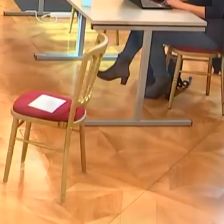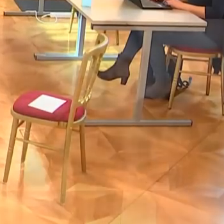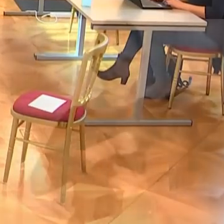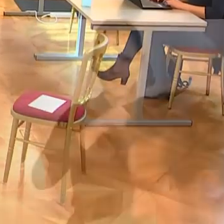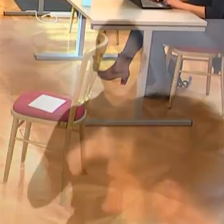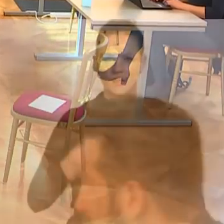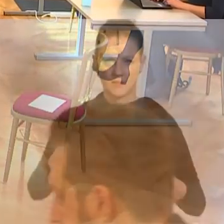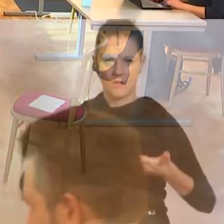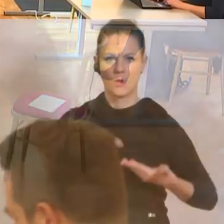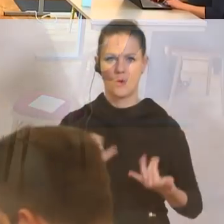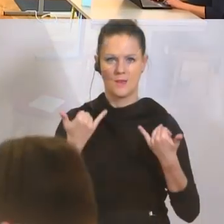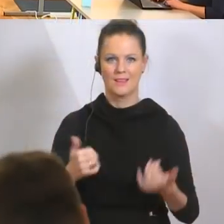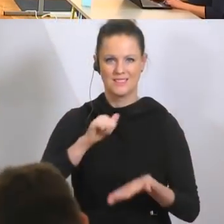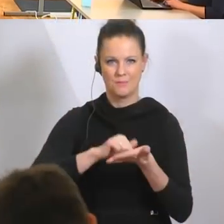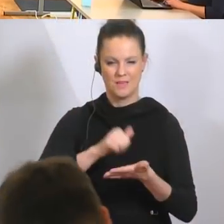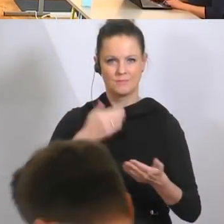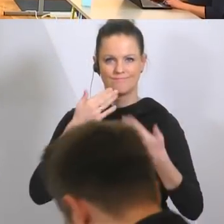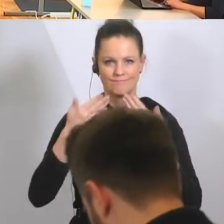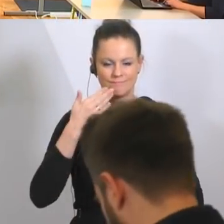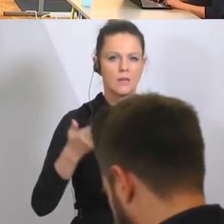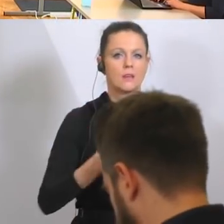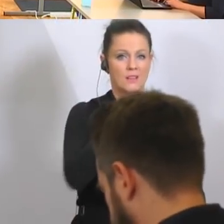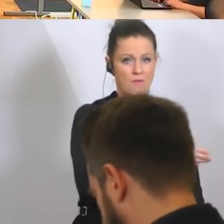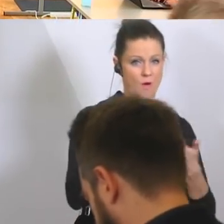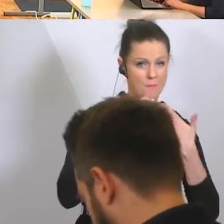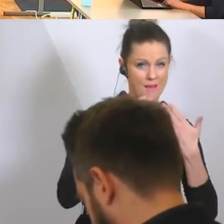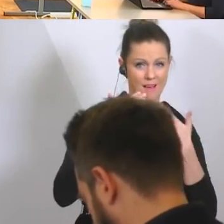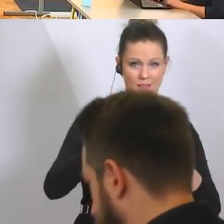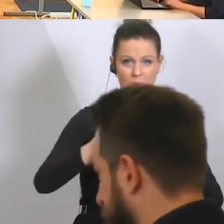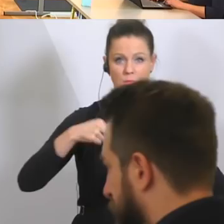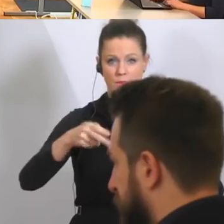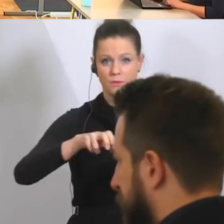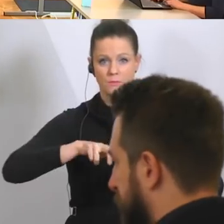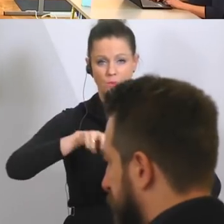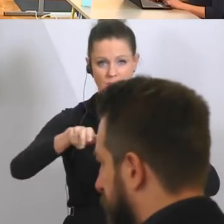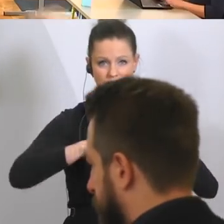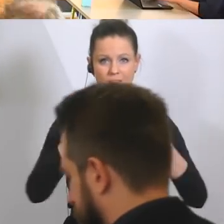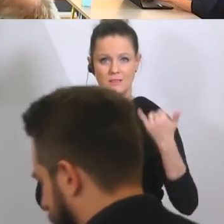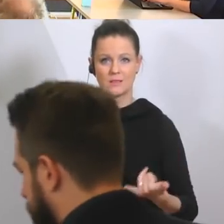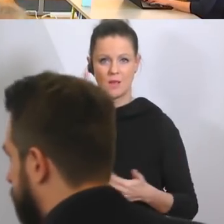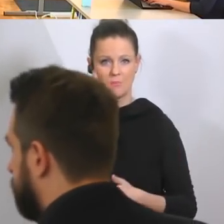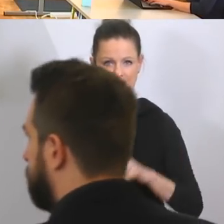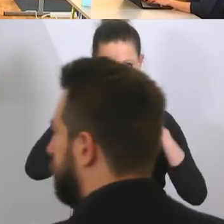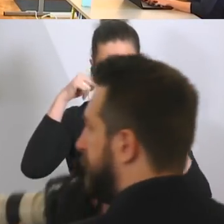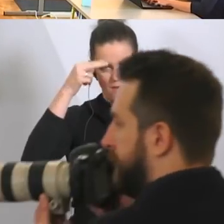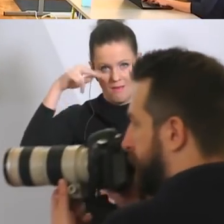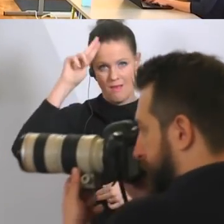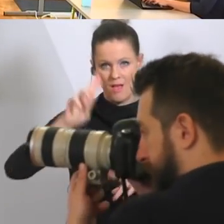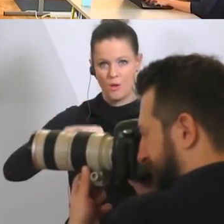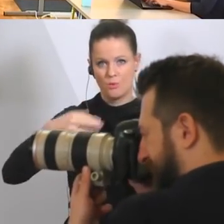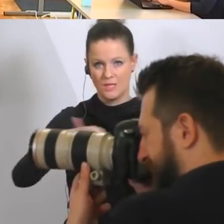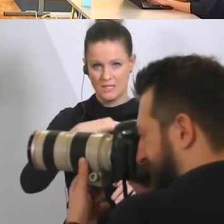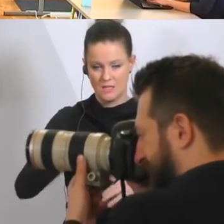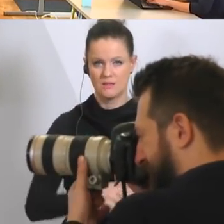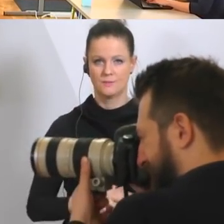Zum Pressestatement im Anschluss an Beratungen der Bundesregierung. Ich ersuche zunächst den Herrn Bundeskanzler um sein Statement. Bitteschön. Vielen Dank,